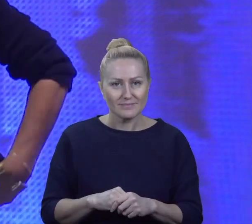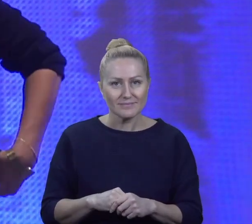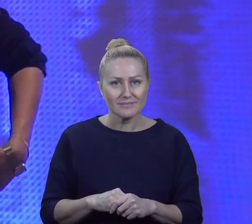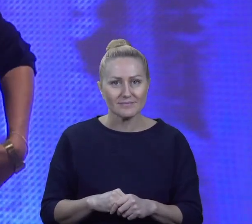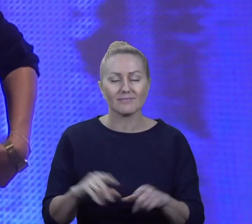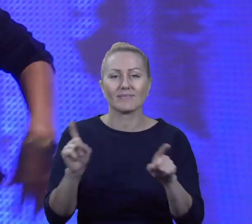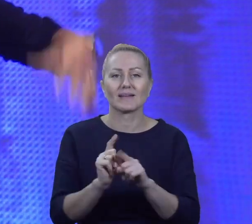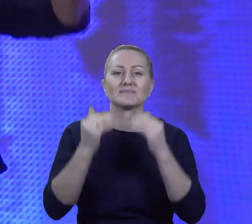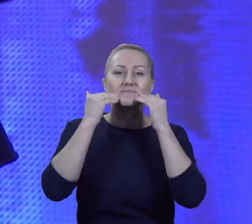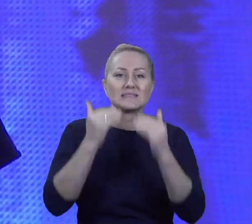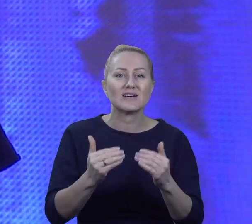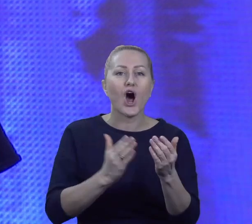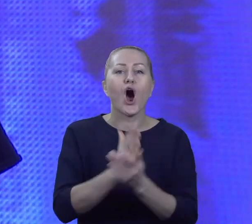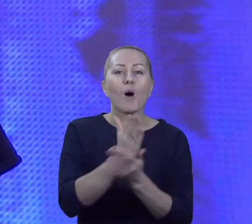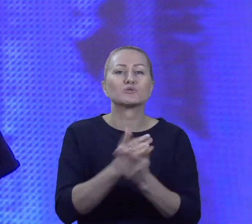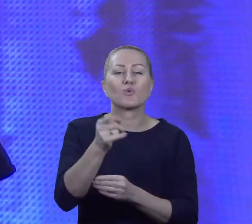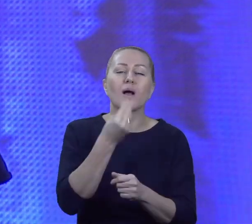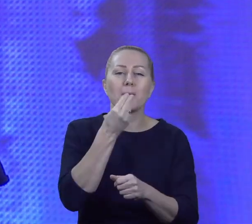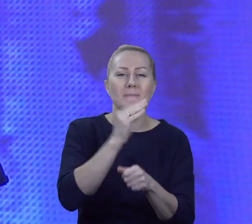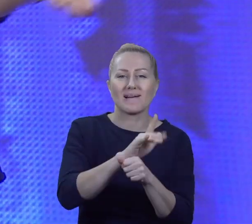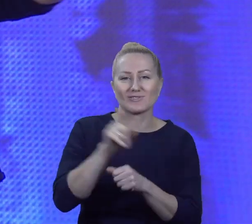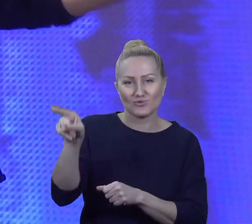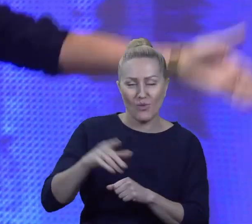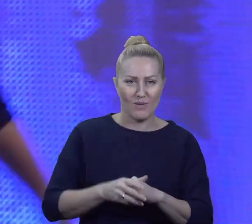podziękujmy obsłudze gastronomicznej.